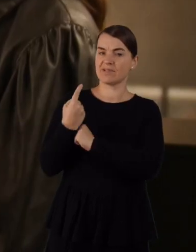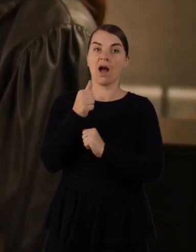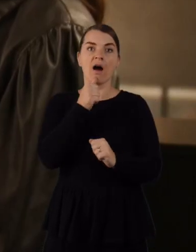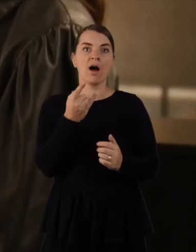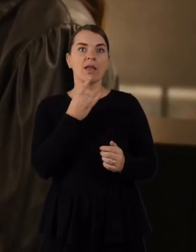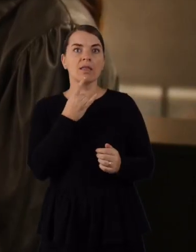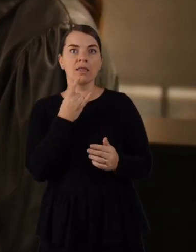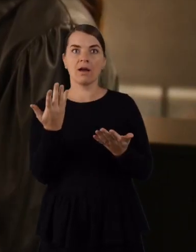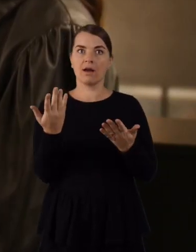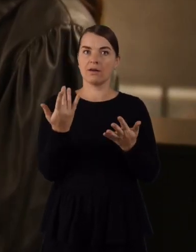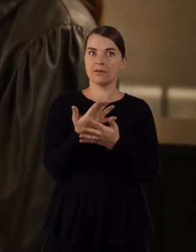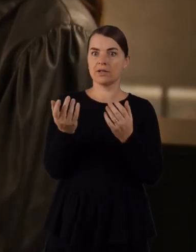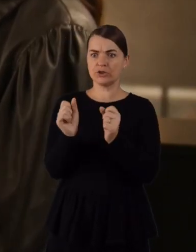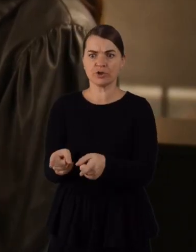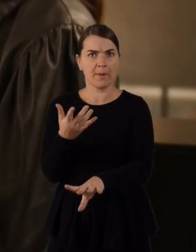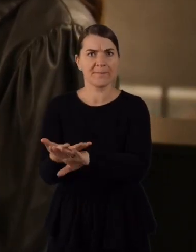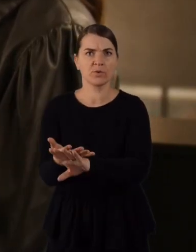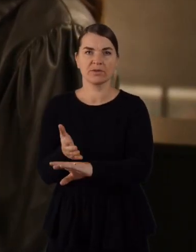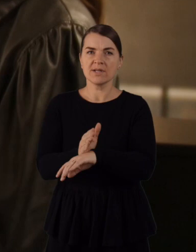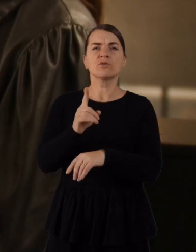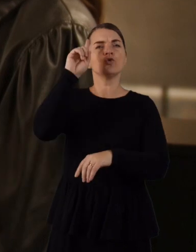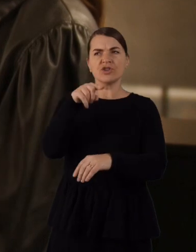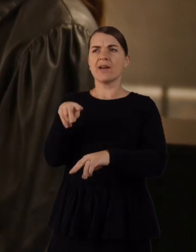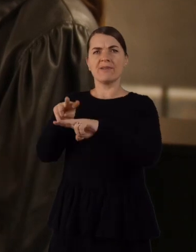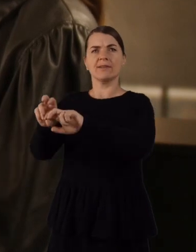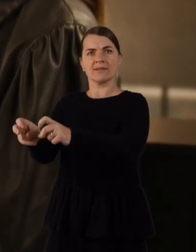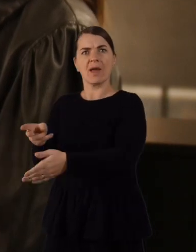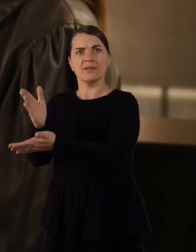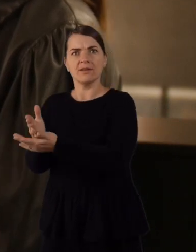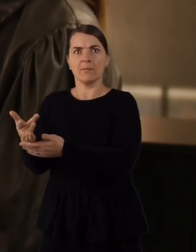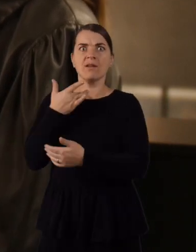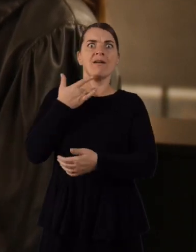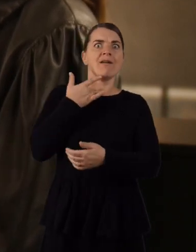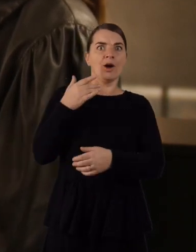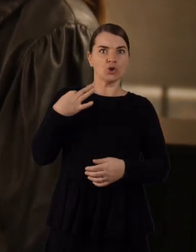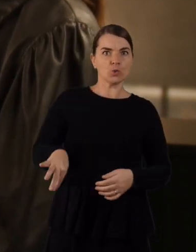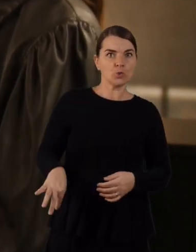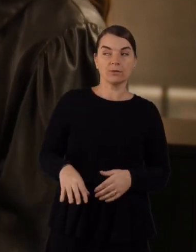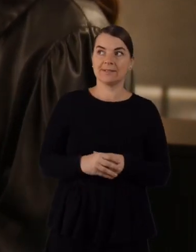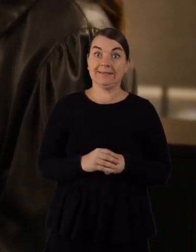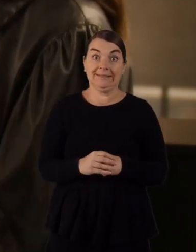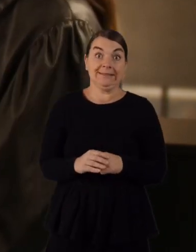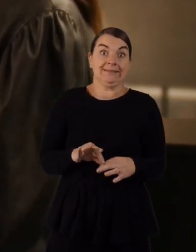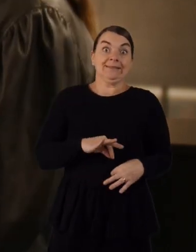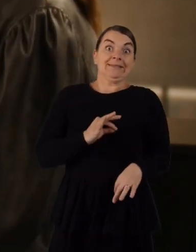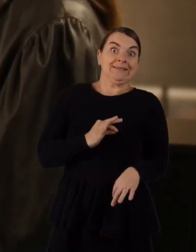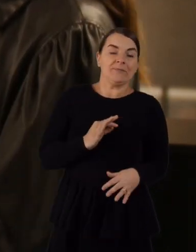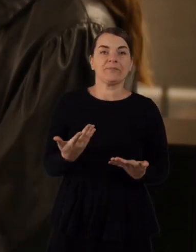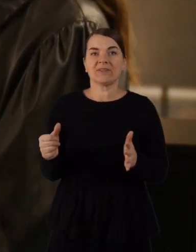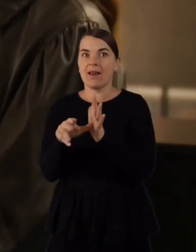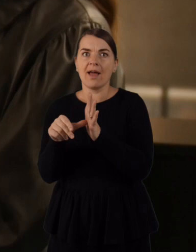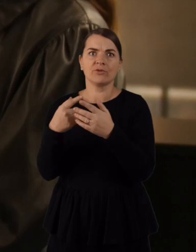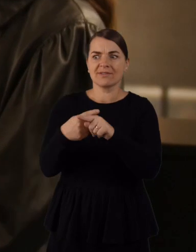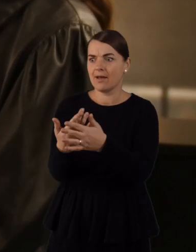išmečiau, ne ten, kur reikia, vėl vėl Jėzus, Marija, tėtis, žinojau, ten yra kur surinkę tuos elementus ir kur reikia išniuesti ir taip toliau. Arba visokios panaudotą